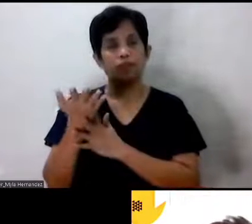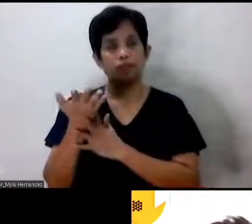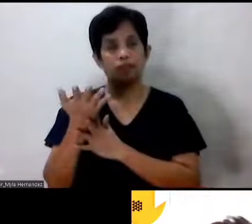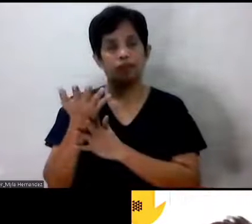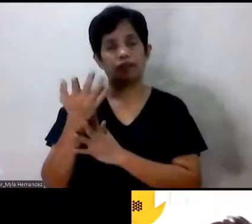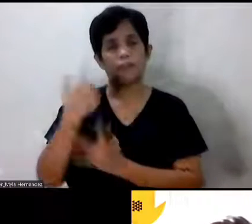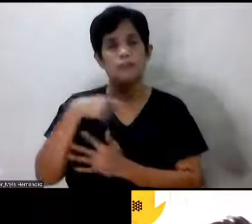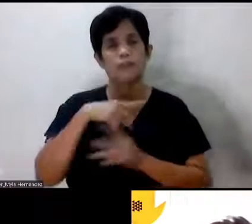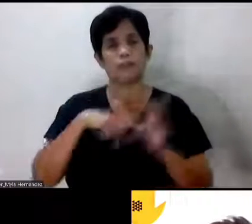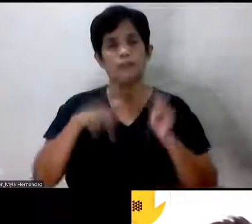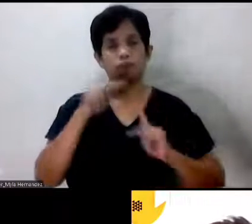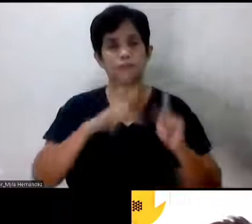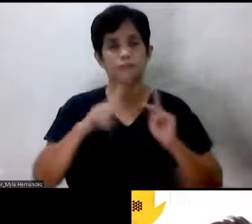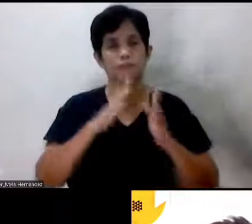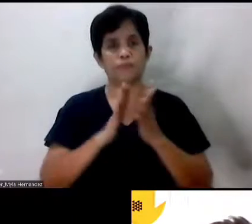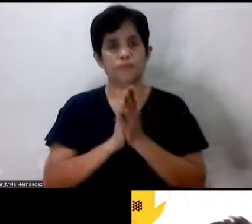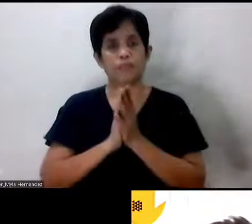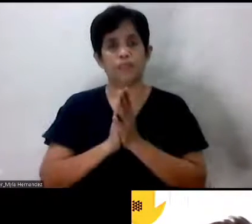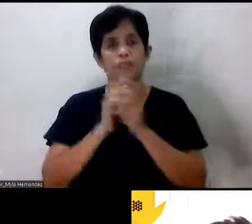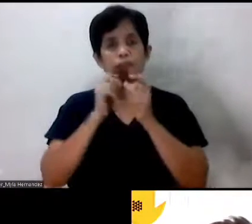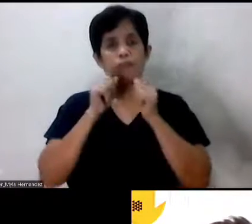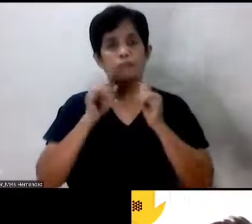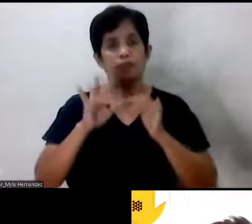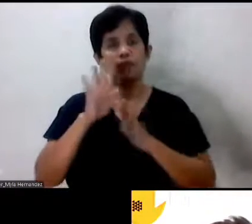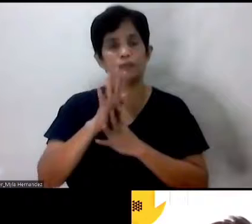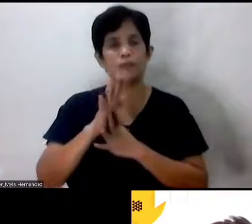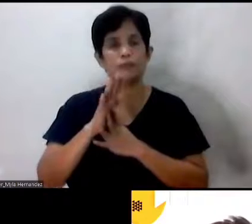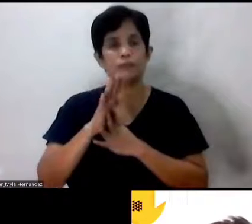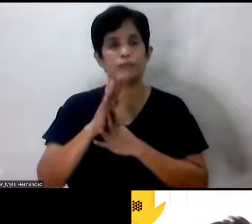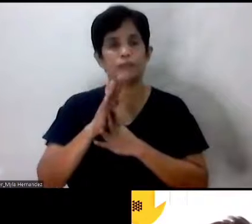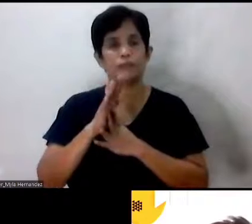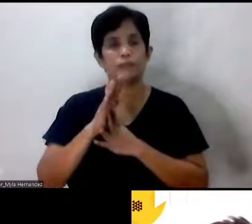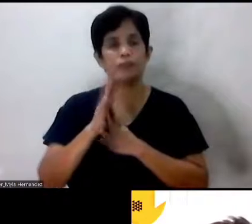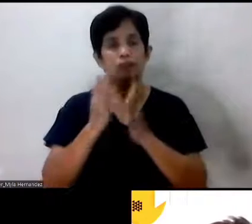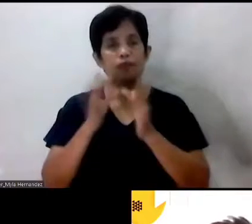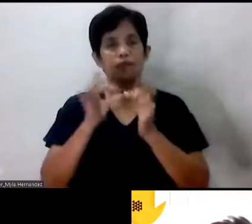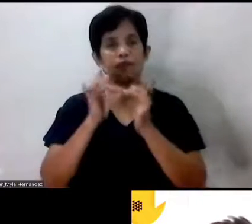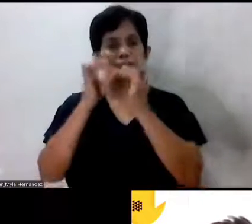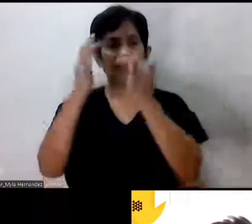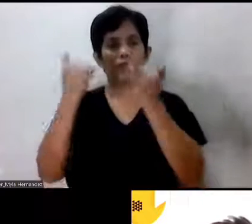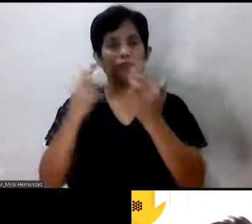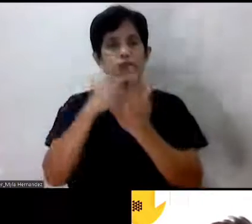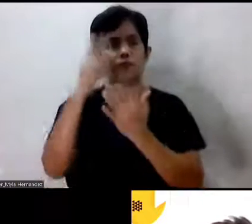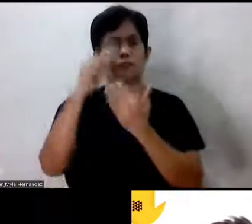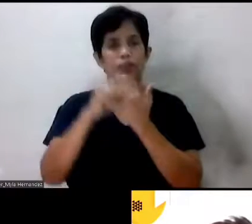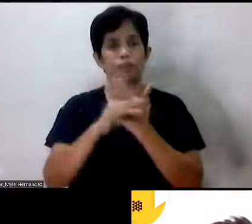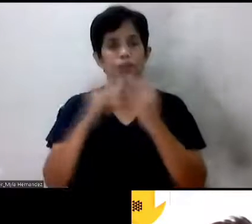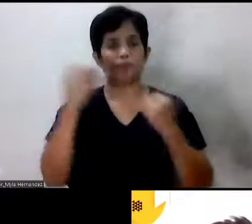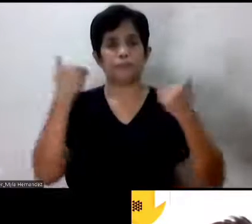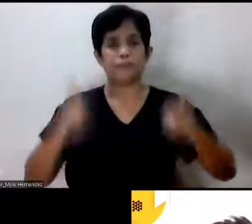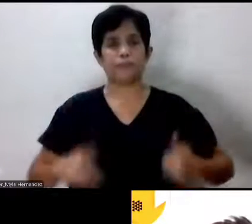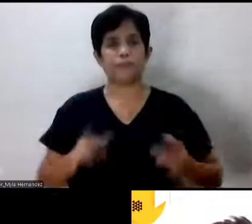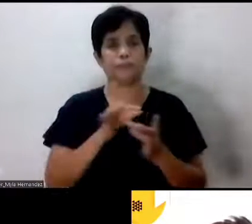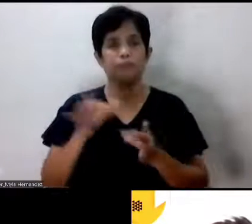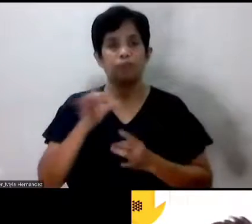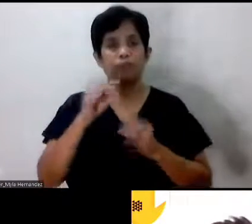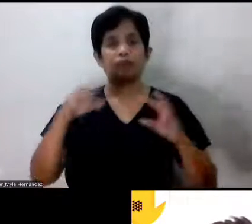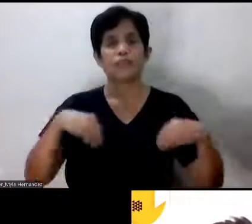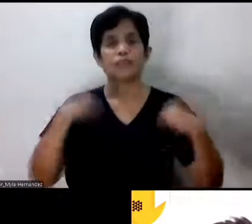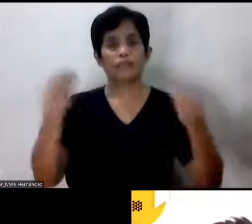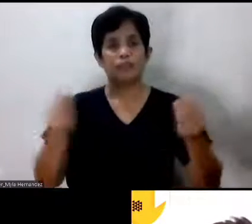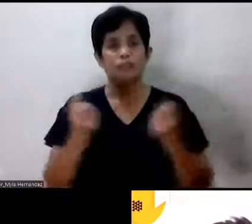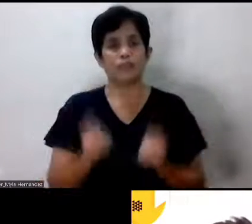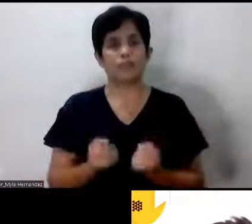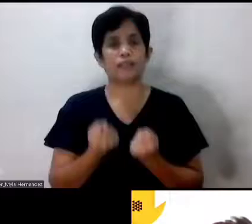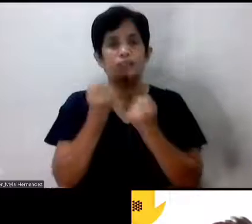daluya ng iyong himala, daluya ng iyong biyaya, lalong-lalo na po ang programang Body and Soul na nakapagbibigay ng suwestyon